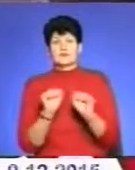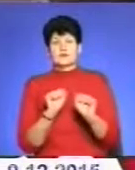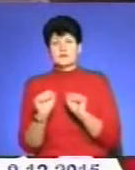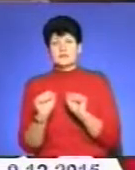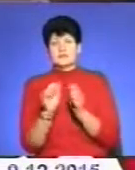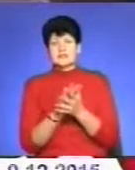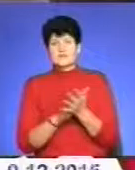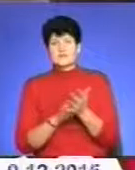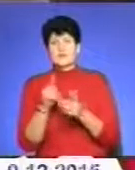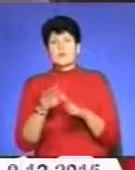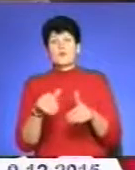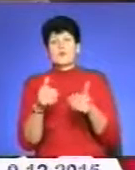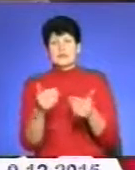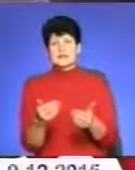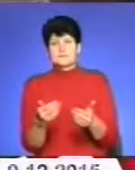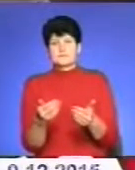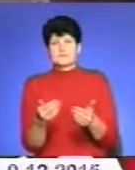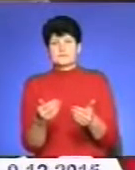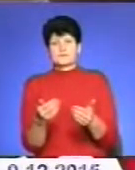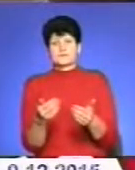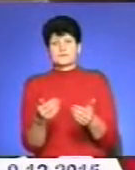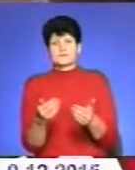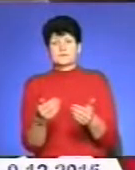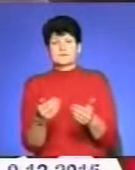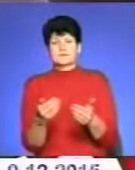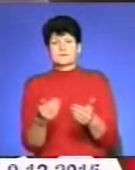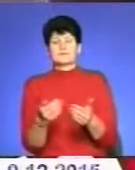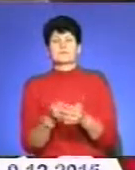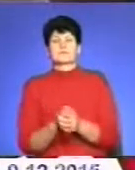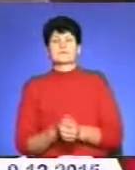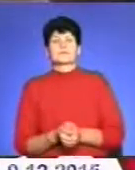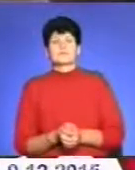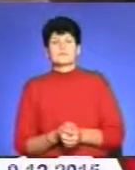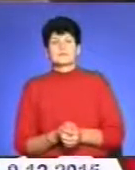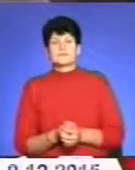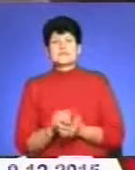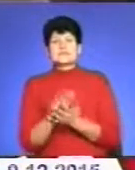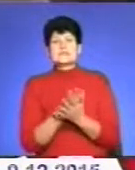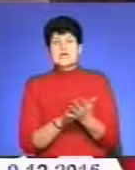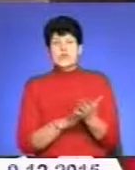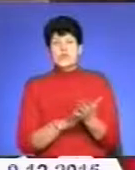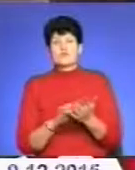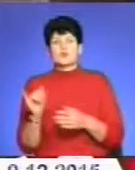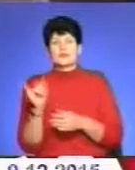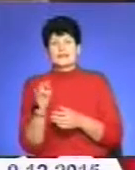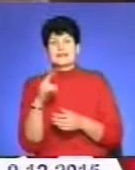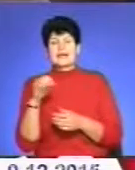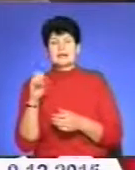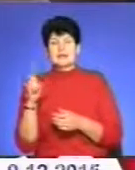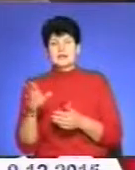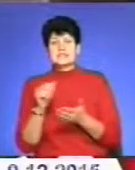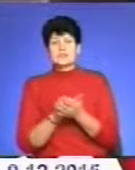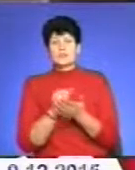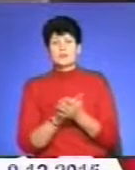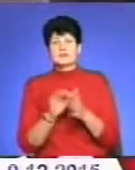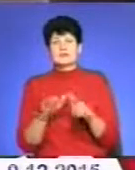заяву і декларацію цих документів, чи